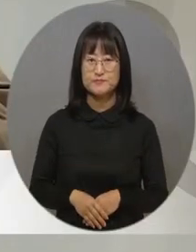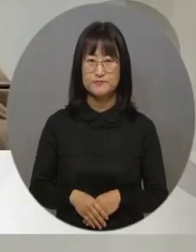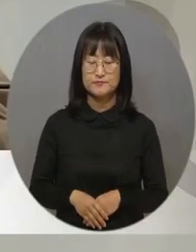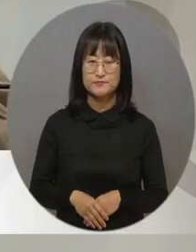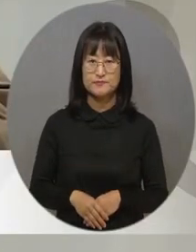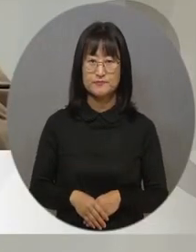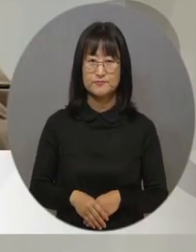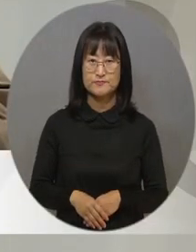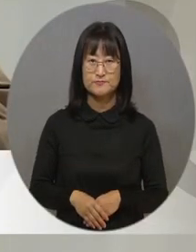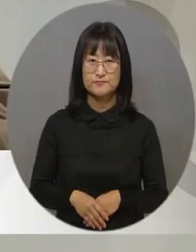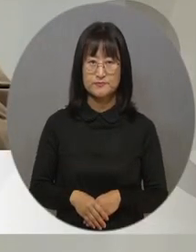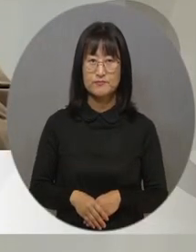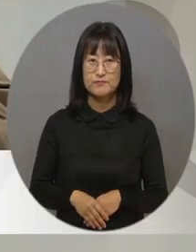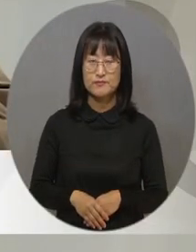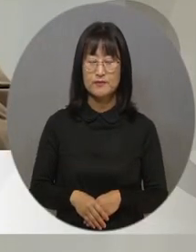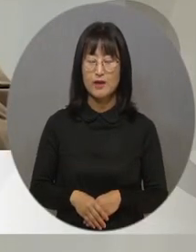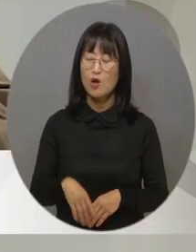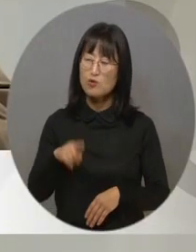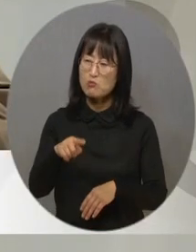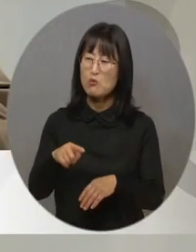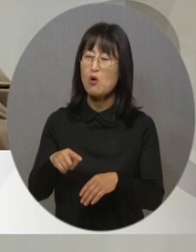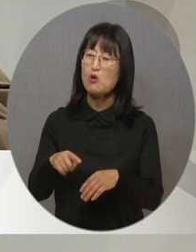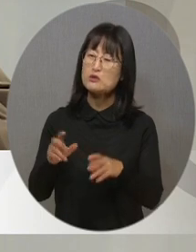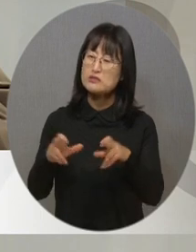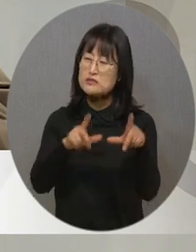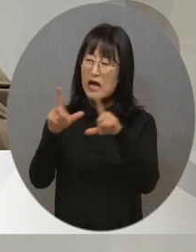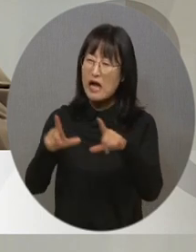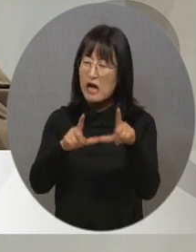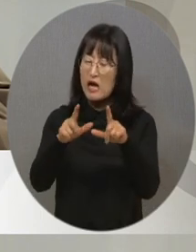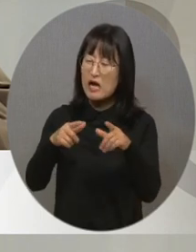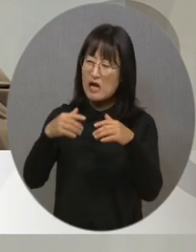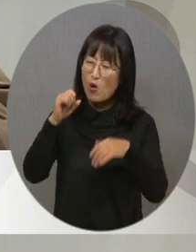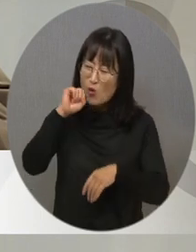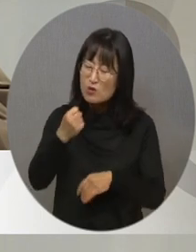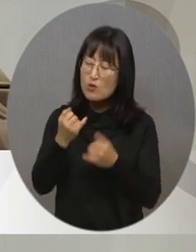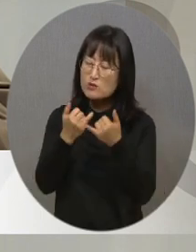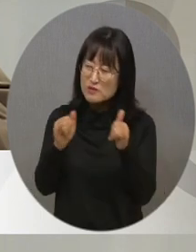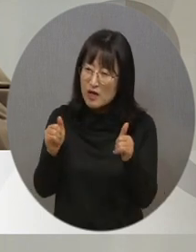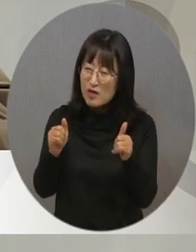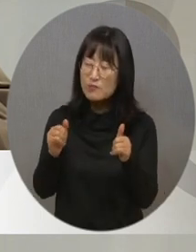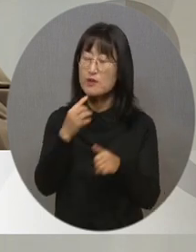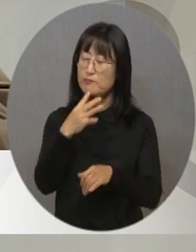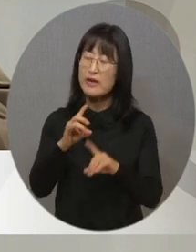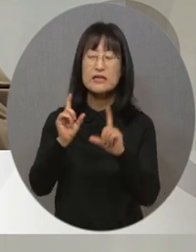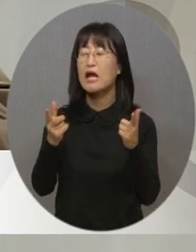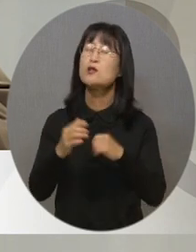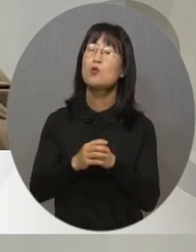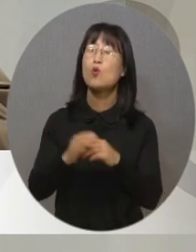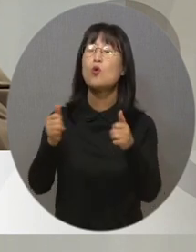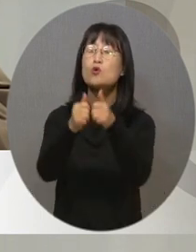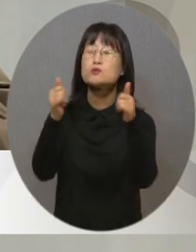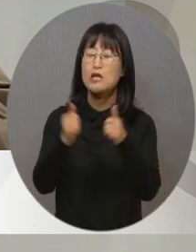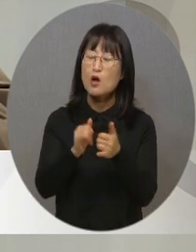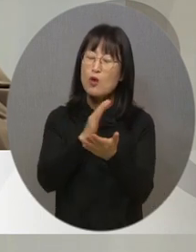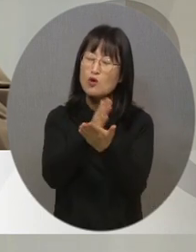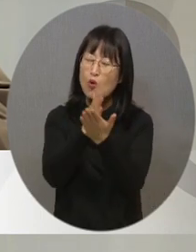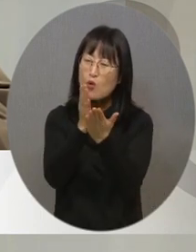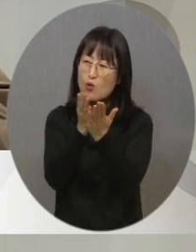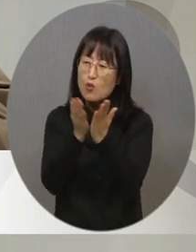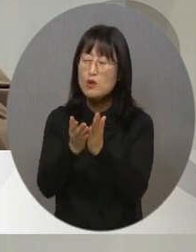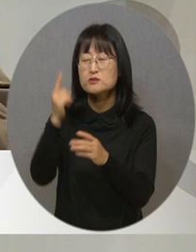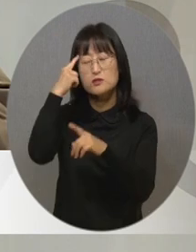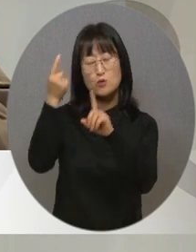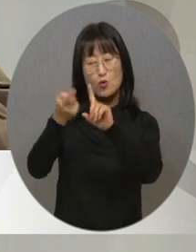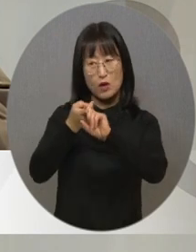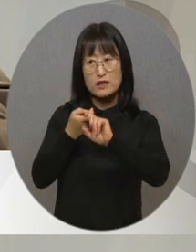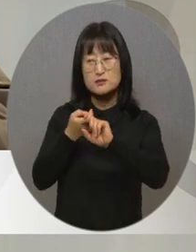꼭 약자나 장애나 이런 것뿐만 아니라 우리 사회의 다양성에 대해서 더 많은 사람들이 관심을 갖는다면 조금 더 이